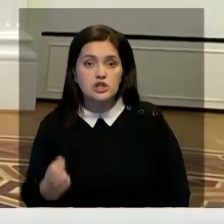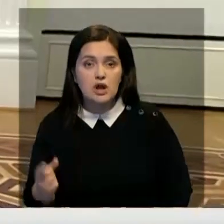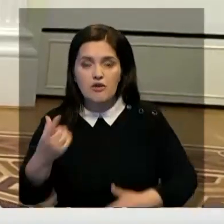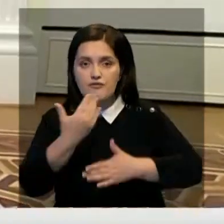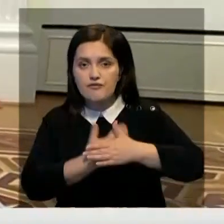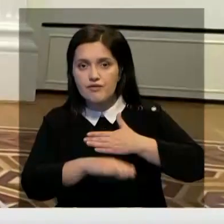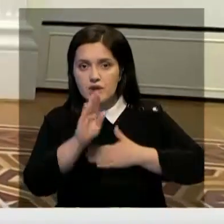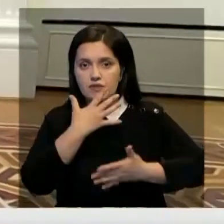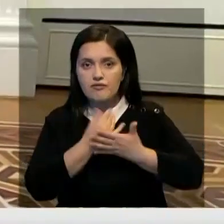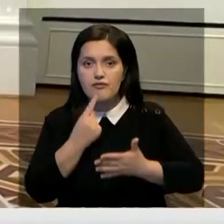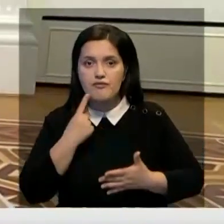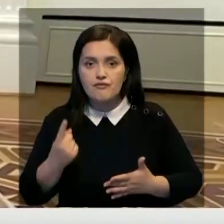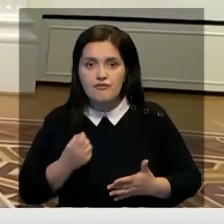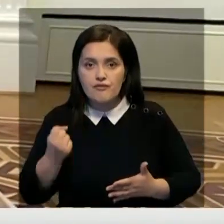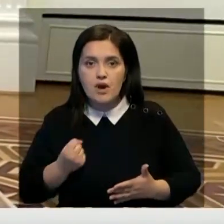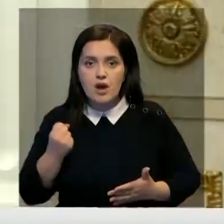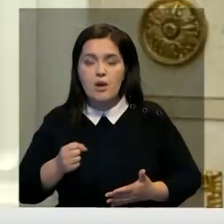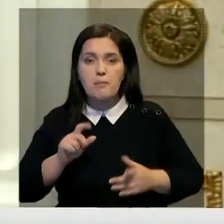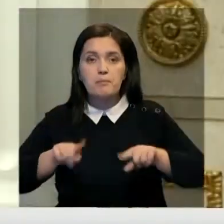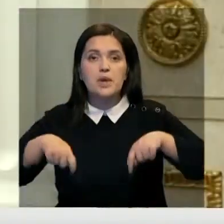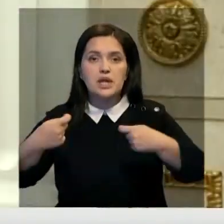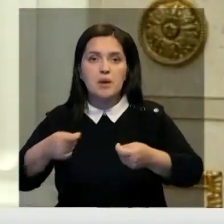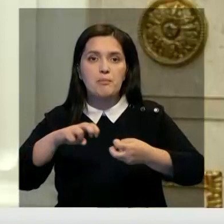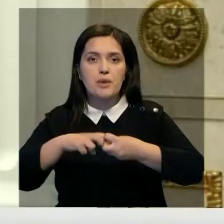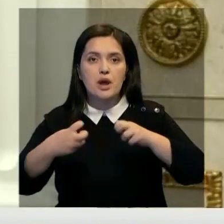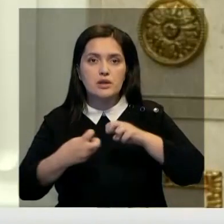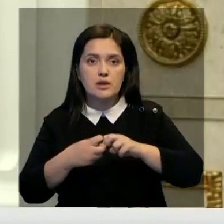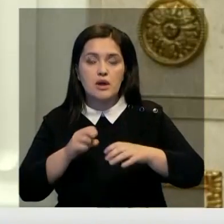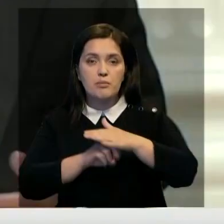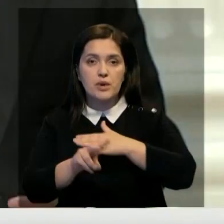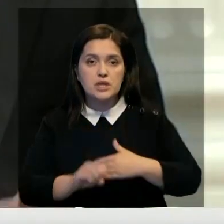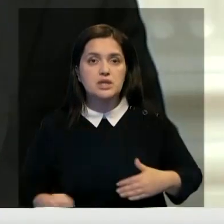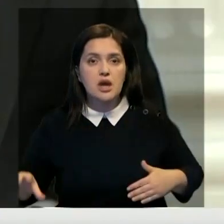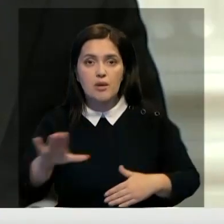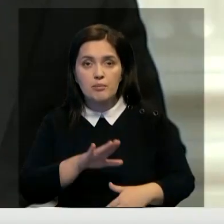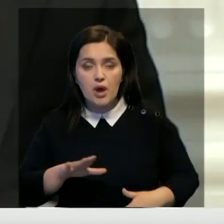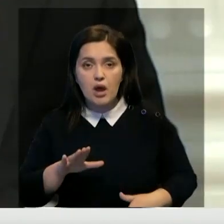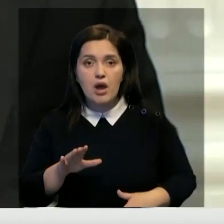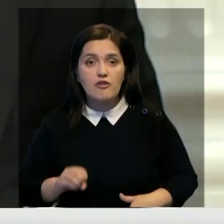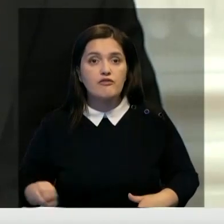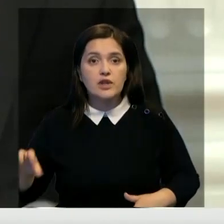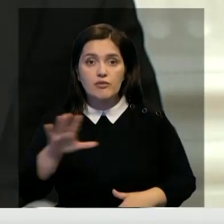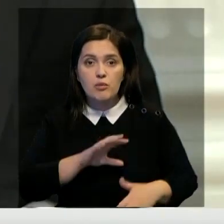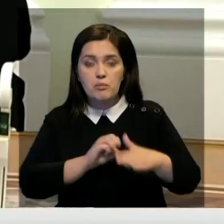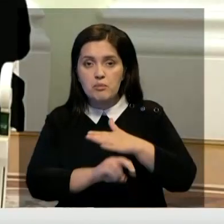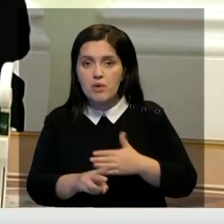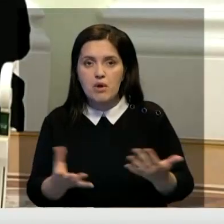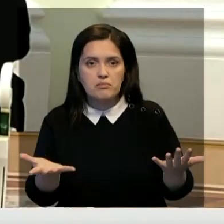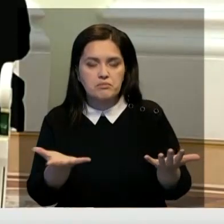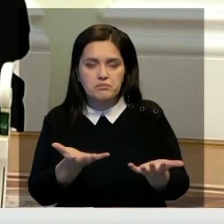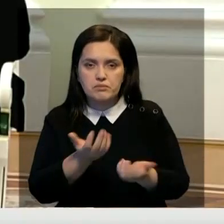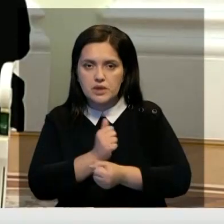Соединенные Штаты на фоне вывода своих войск передали проблему афганских беженцев Европейскому Союзу. Однако в Европе